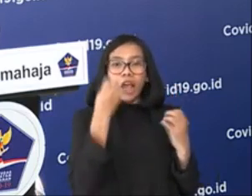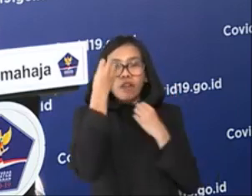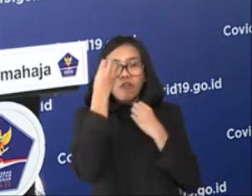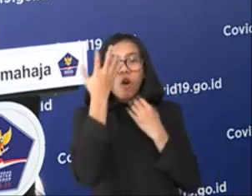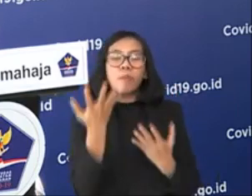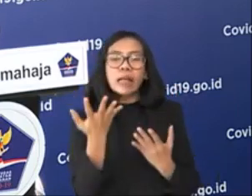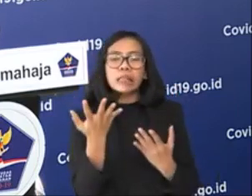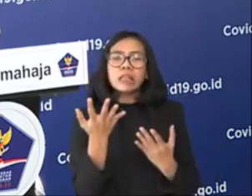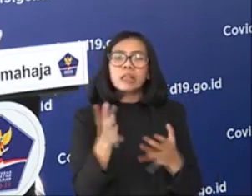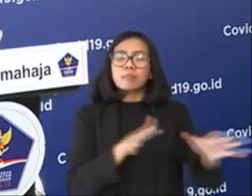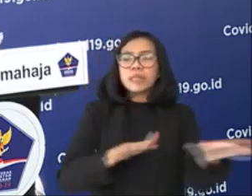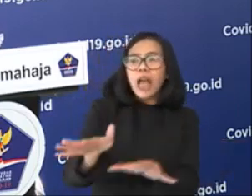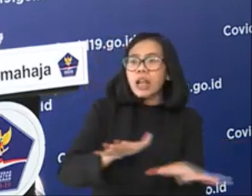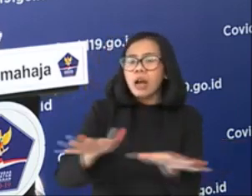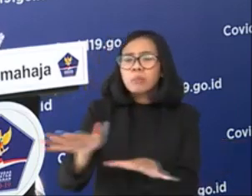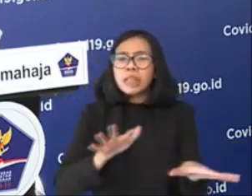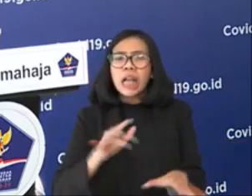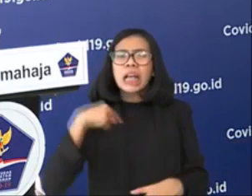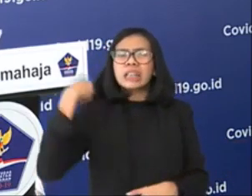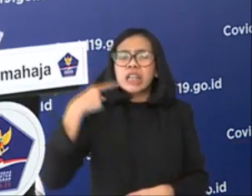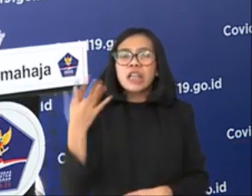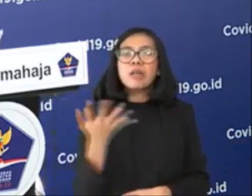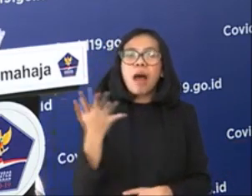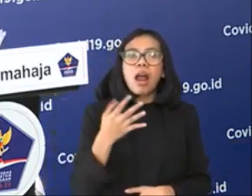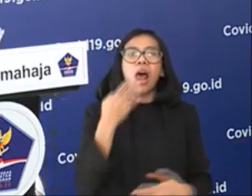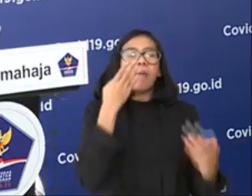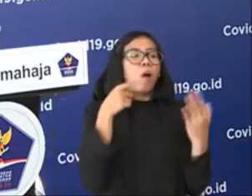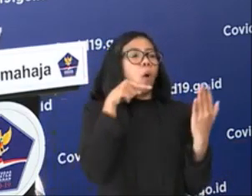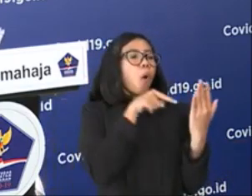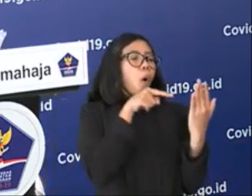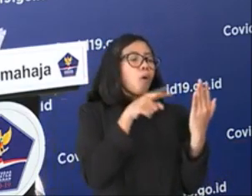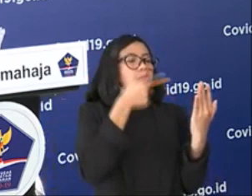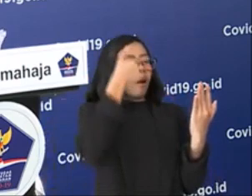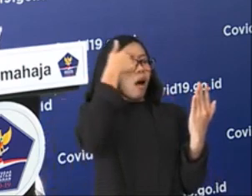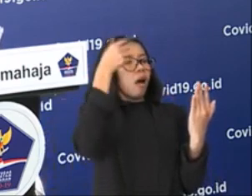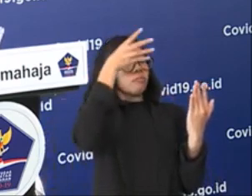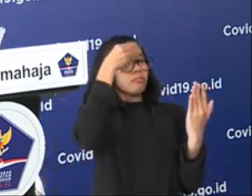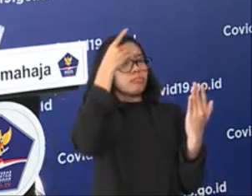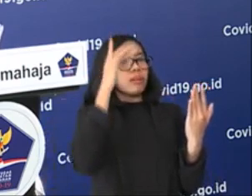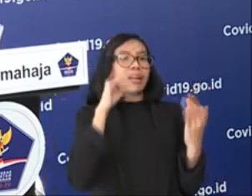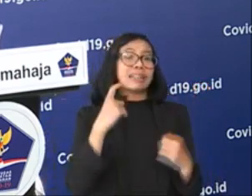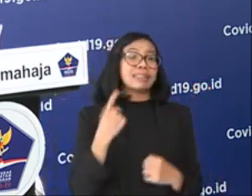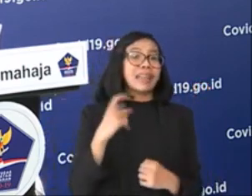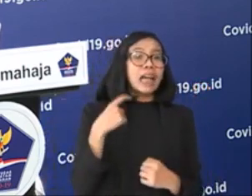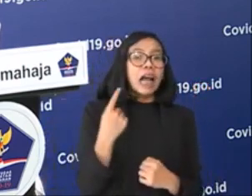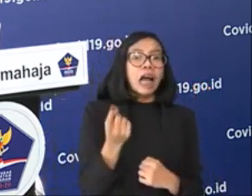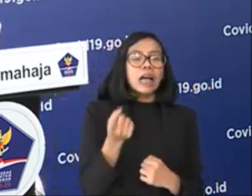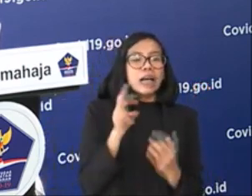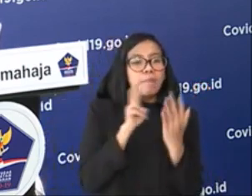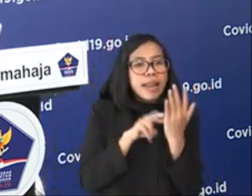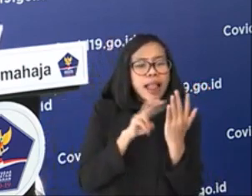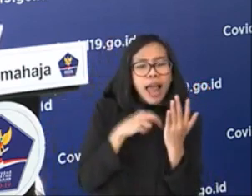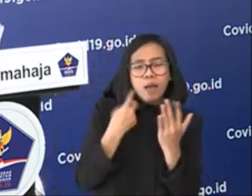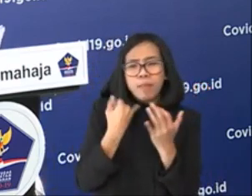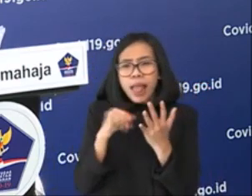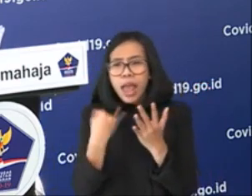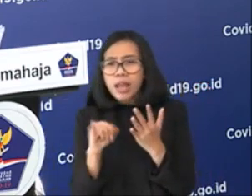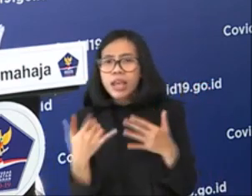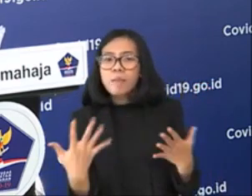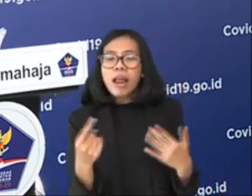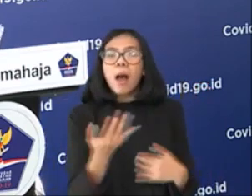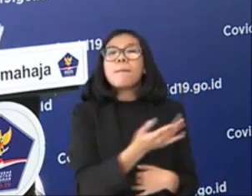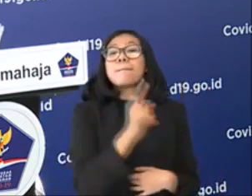daerah rawan bencana. Untuk memulai penilaian mandiri ini, kita bisa mendownload